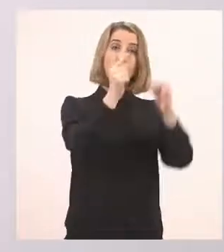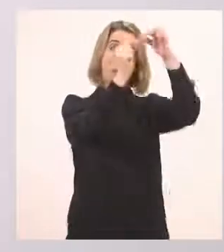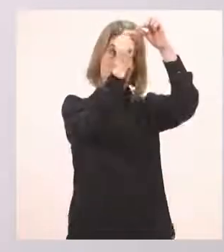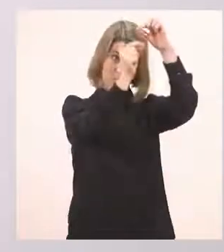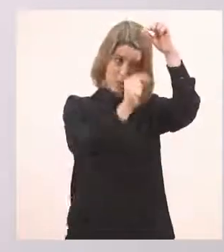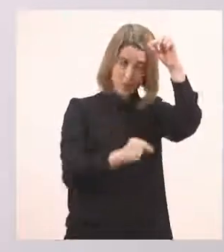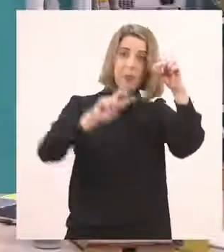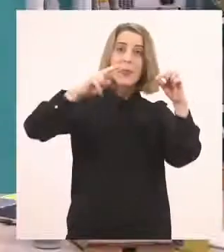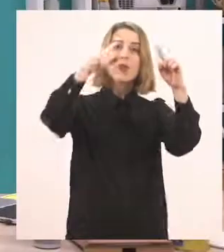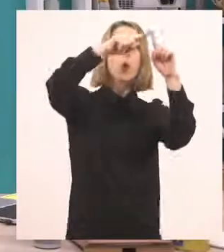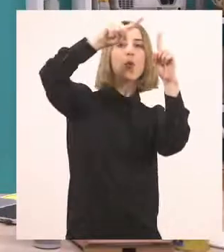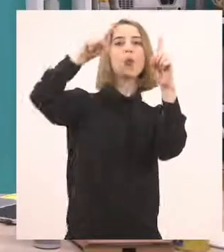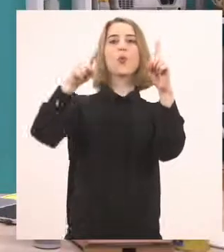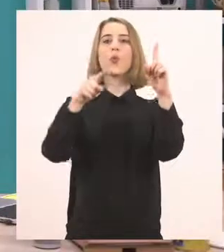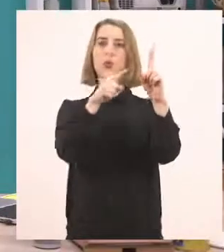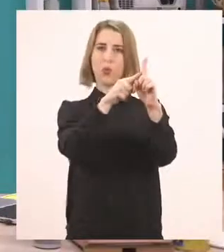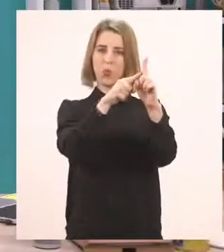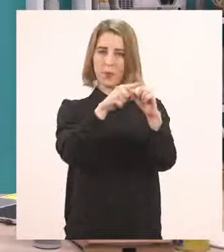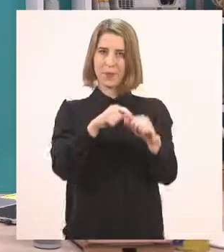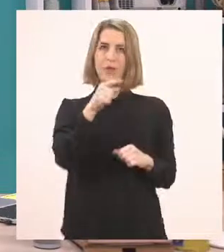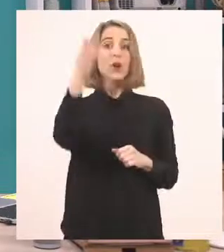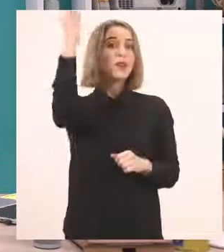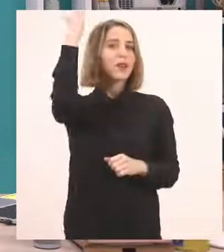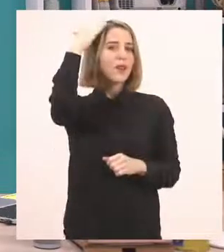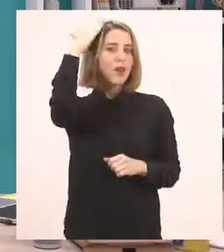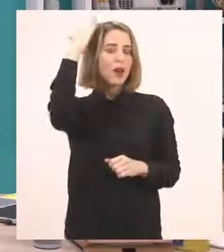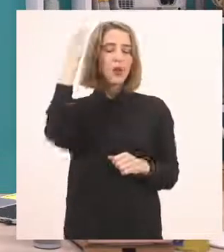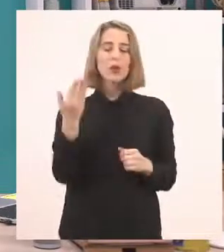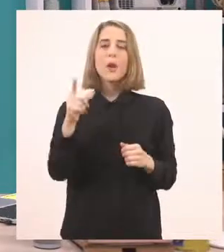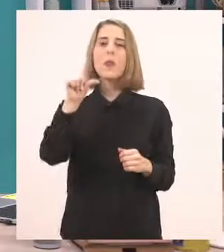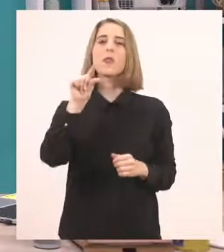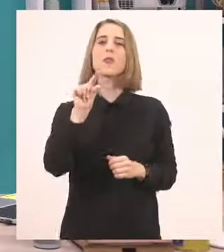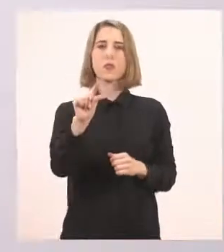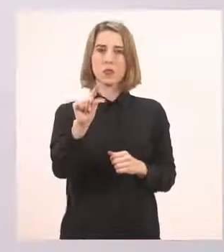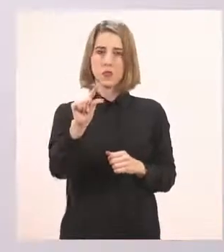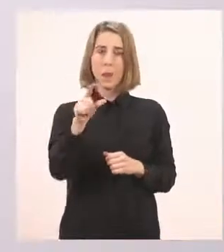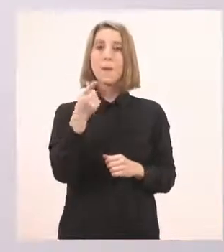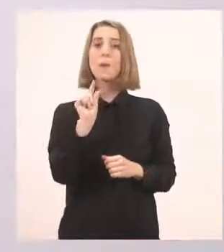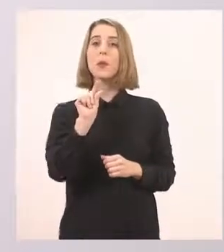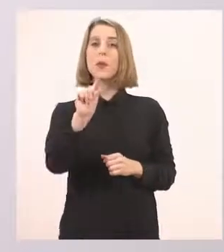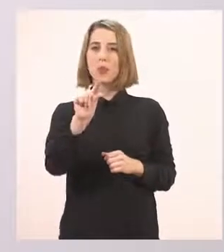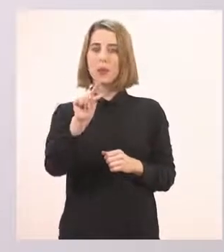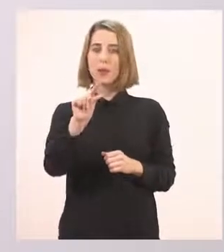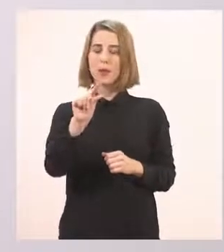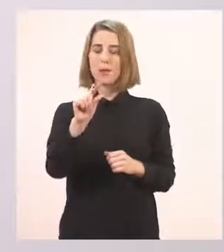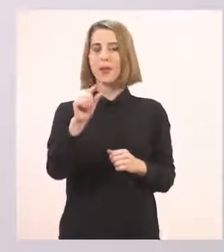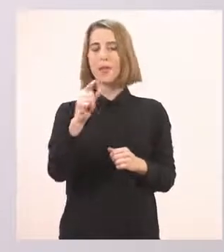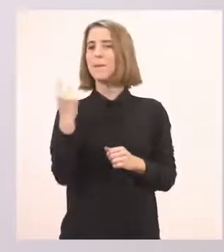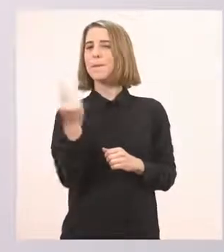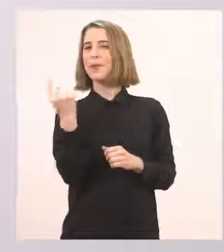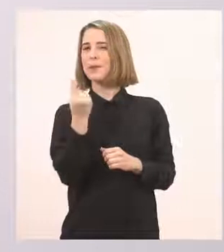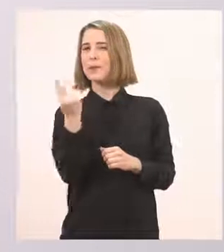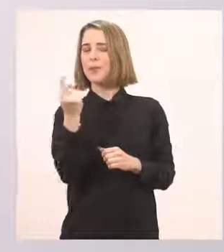Αυτό είναι το ρ, το κεφαλαίο. Τώρα πάμε να δούμε το ρ, το μικρό. Το ρ, μικρό, τα μικρά γράμματα, τα